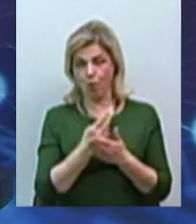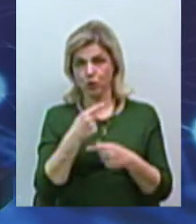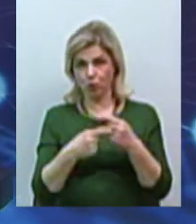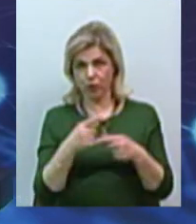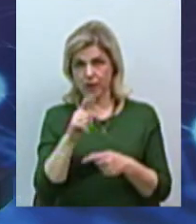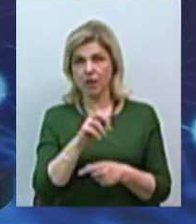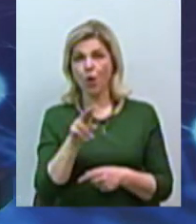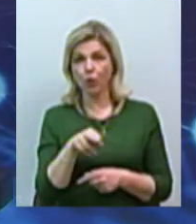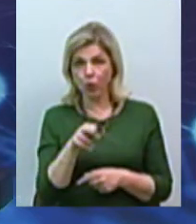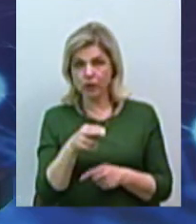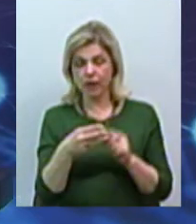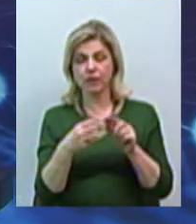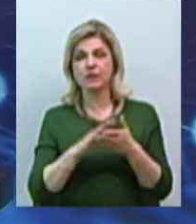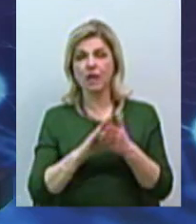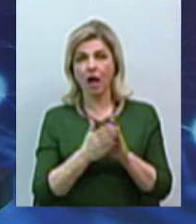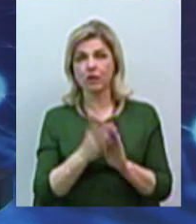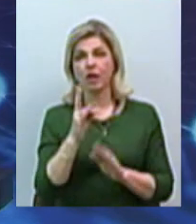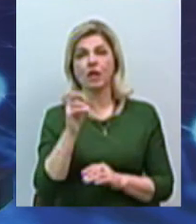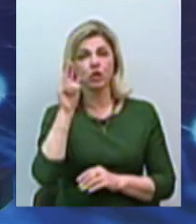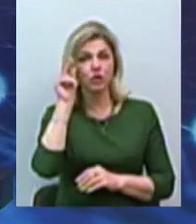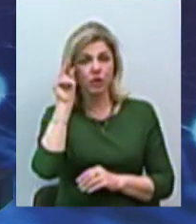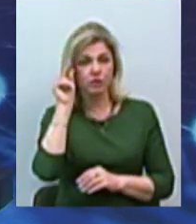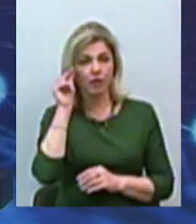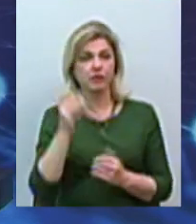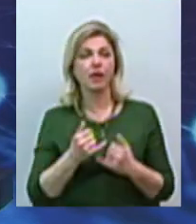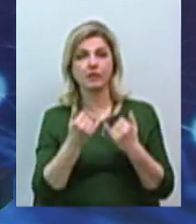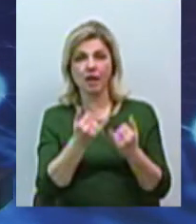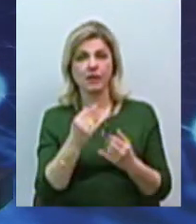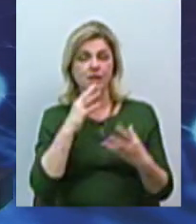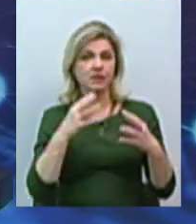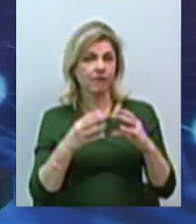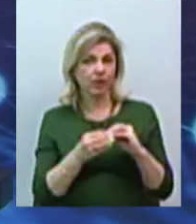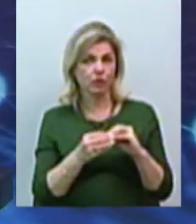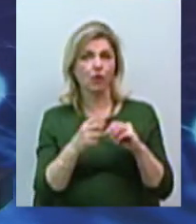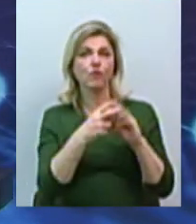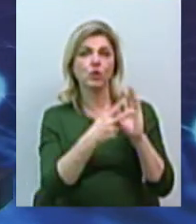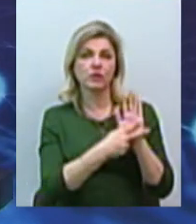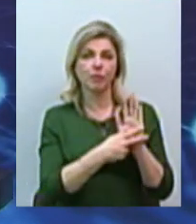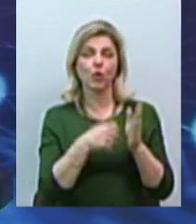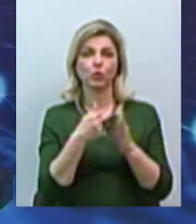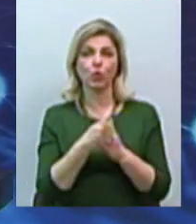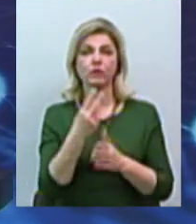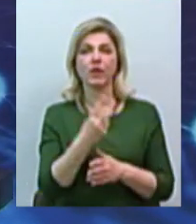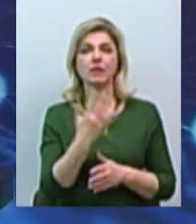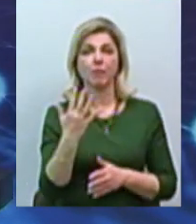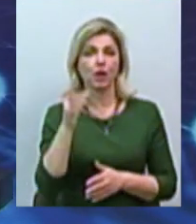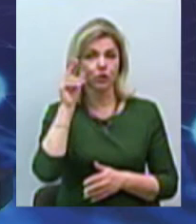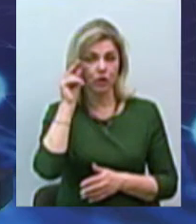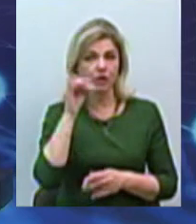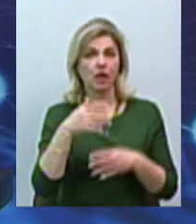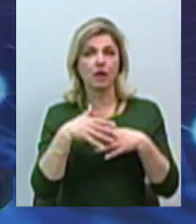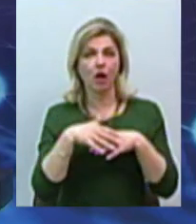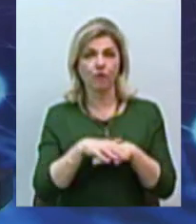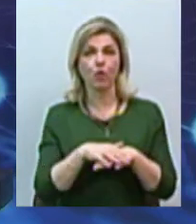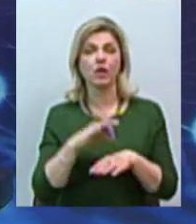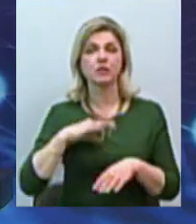грудень 2019 року станом на дату надання звіту з 18 по 25 число та розрахункове